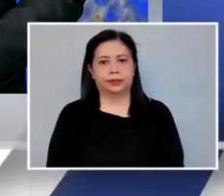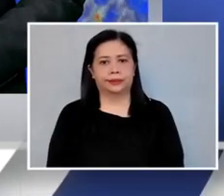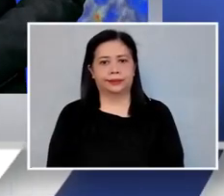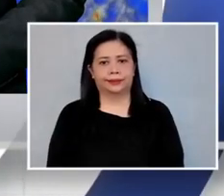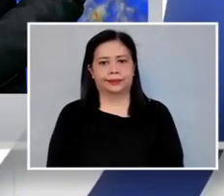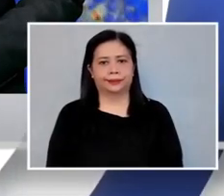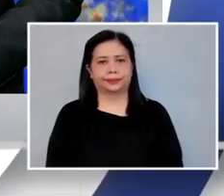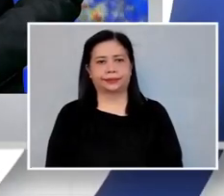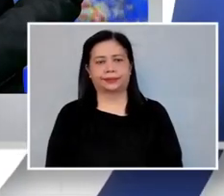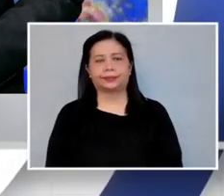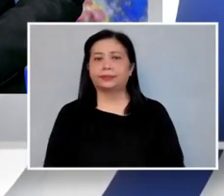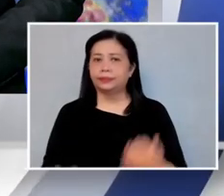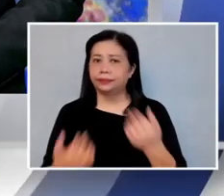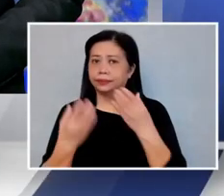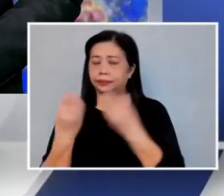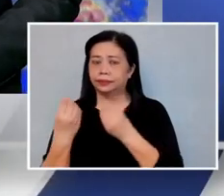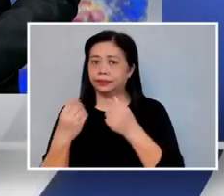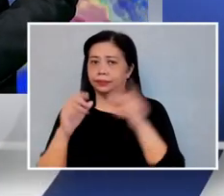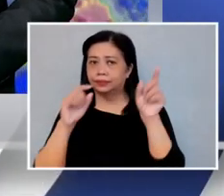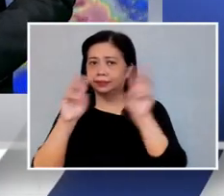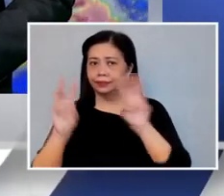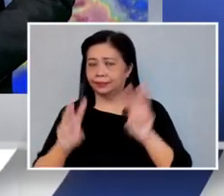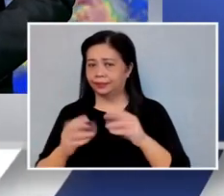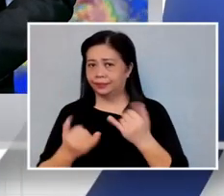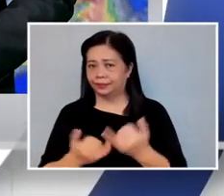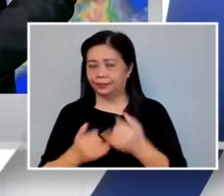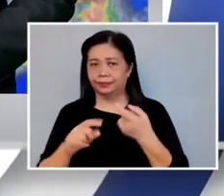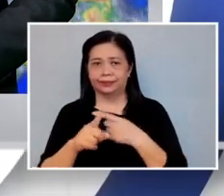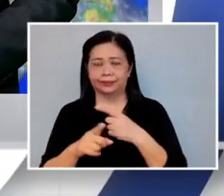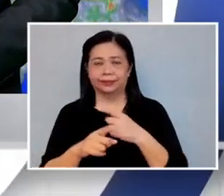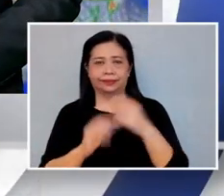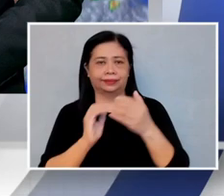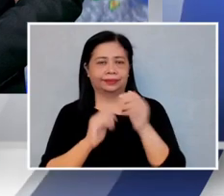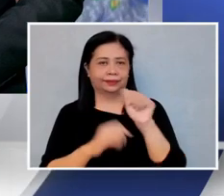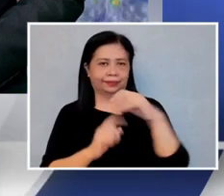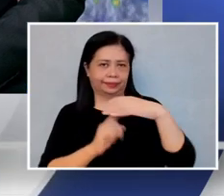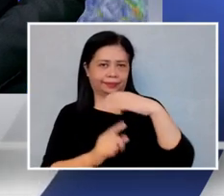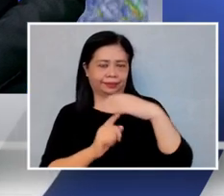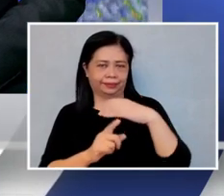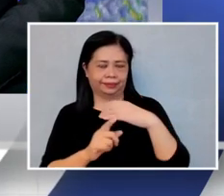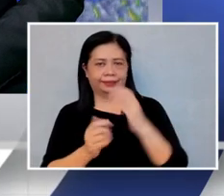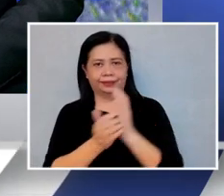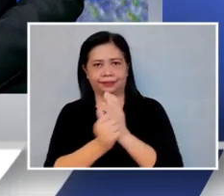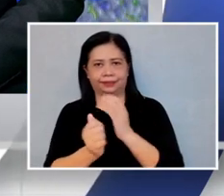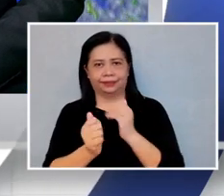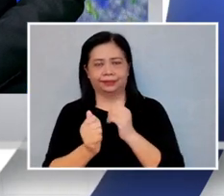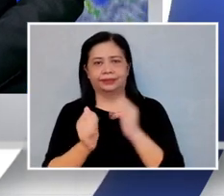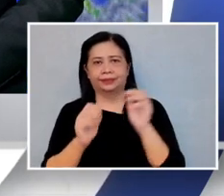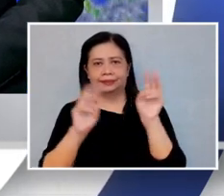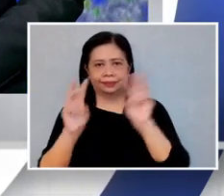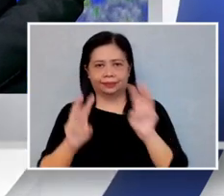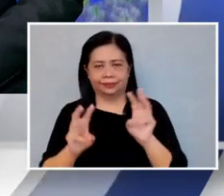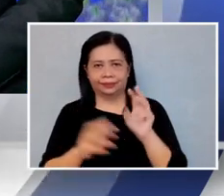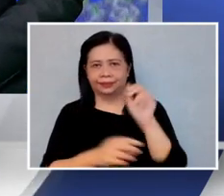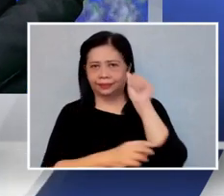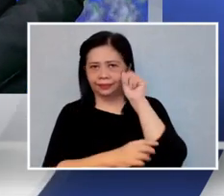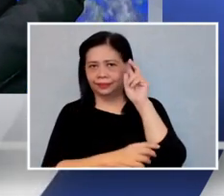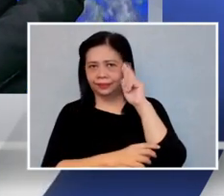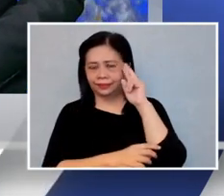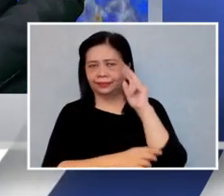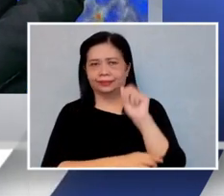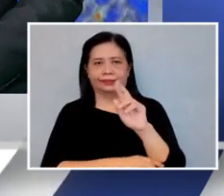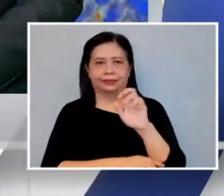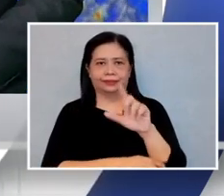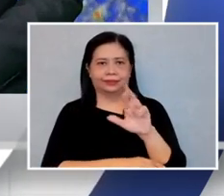Alamin natin ang magiging lagay ng panahon mula kay ABS-CBN Resident Meteorologist Ariel Rojas. Ariel, ano,